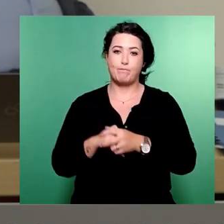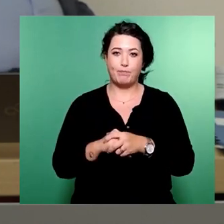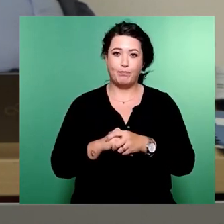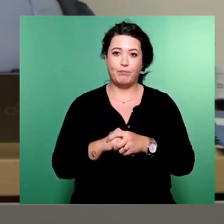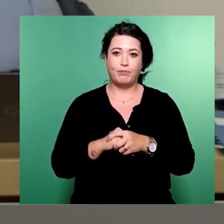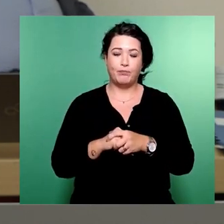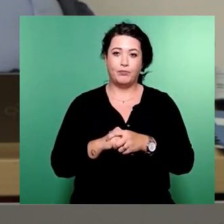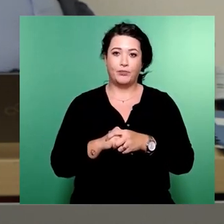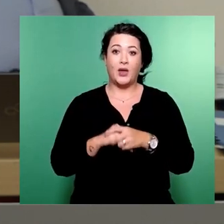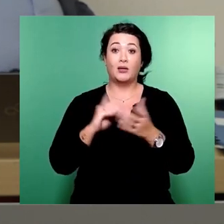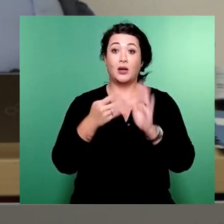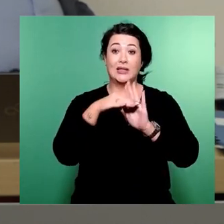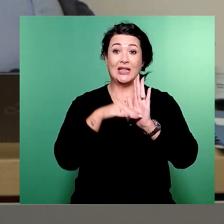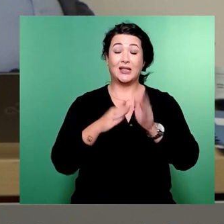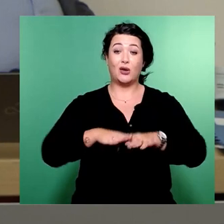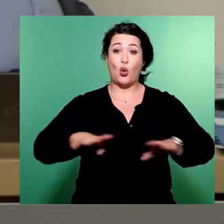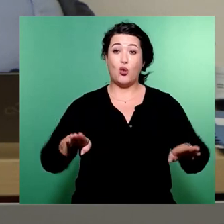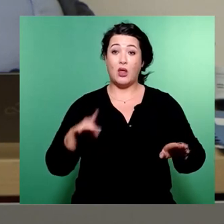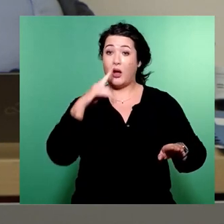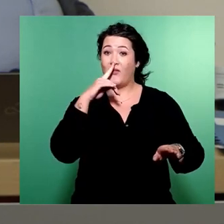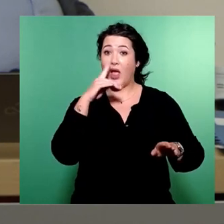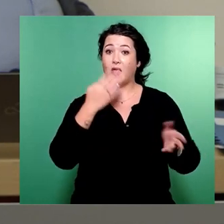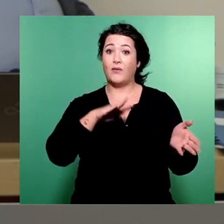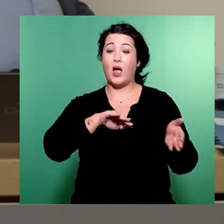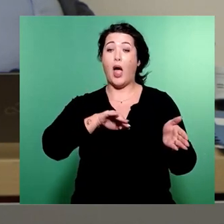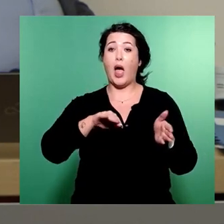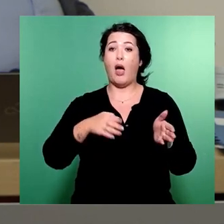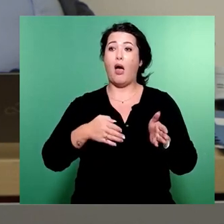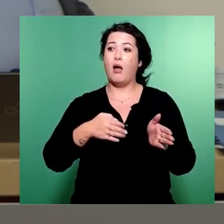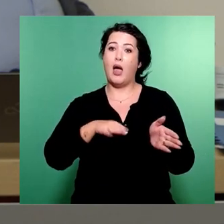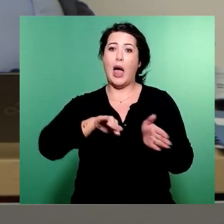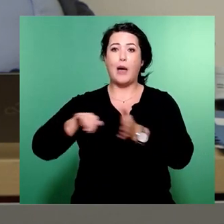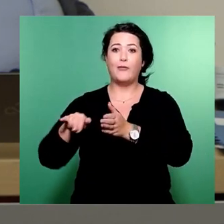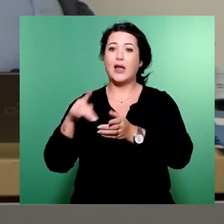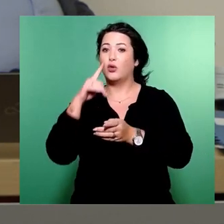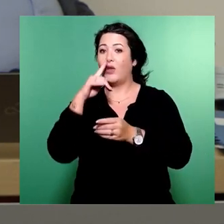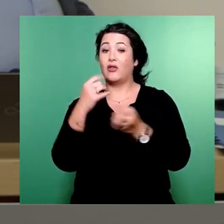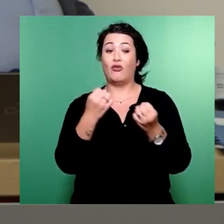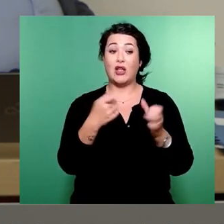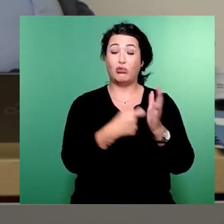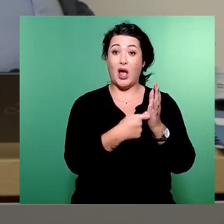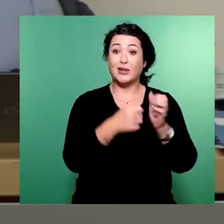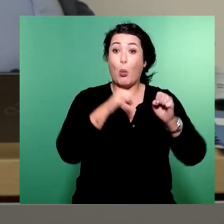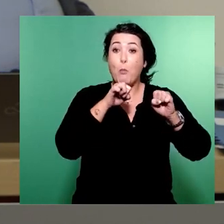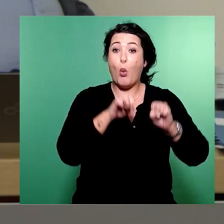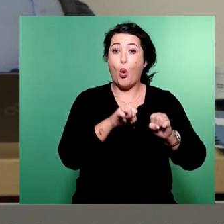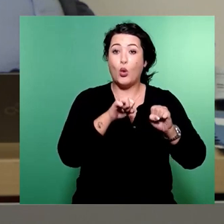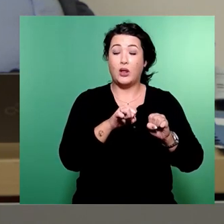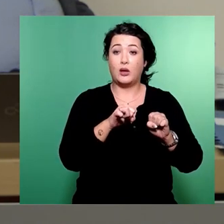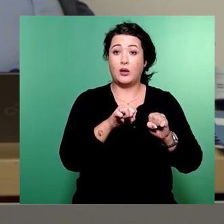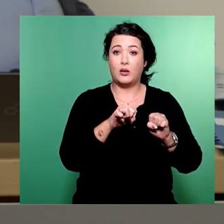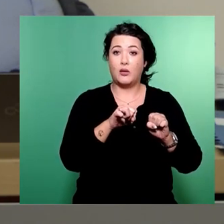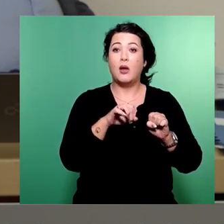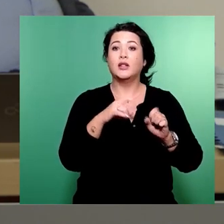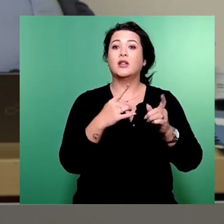gesetzliche Grundlage, wenn Abweichung vom Festpreis möglich sind, kann man §